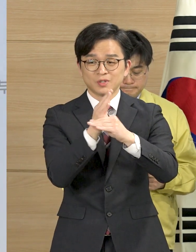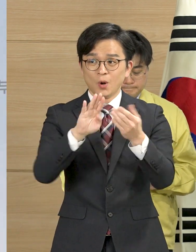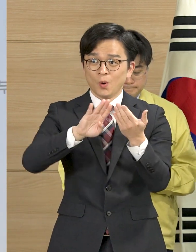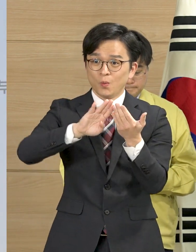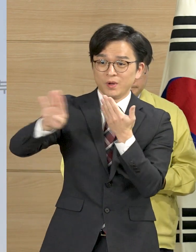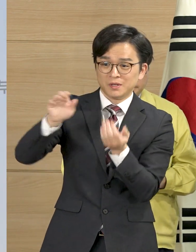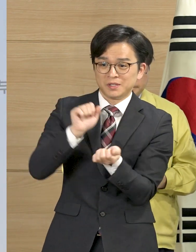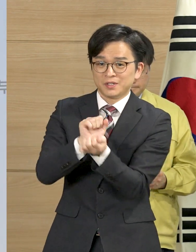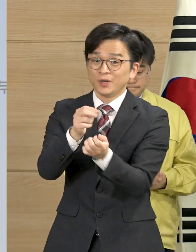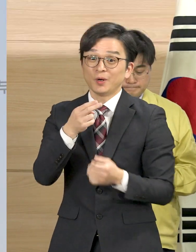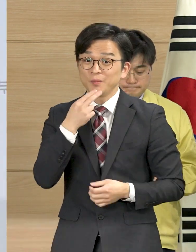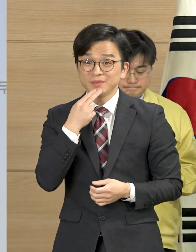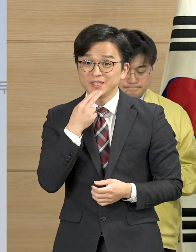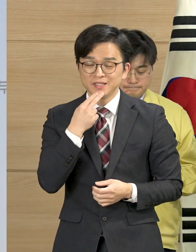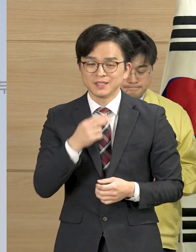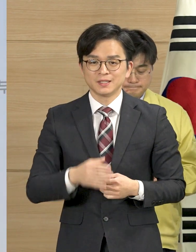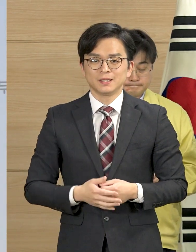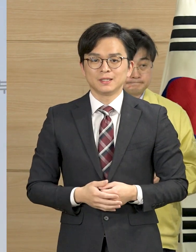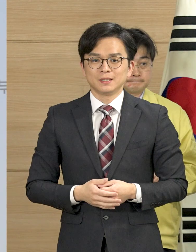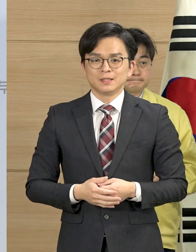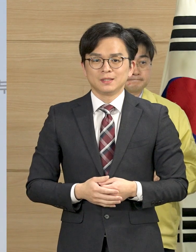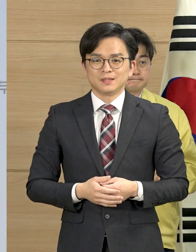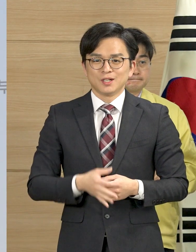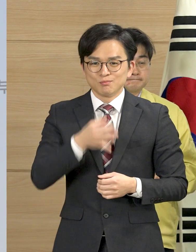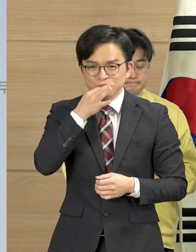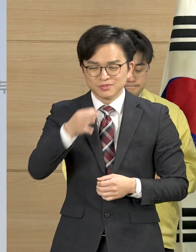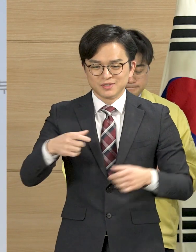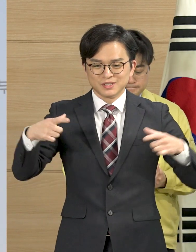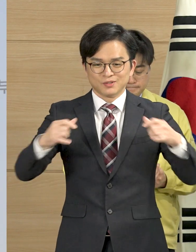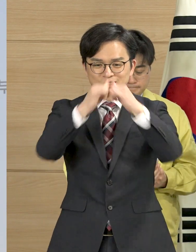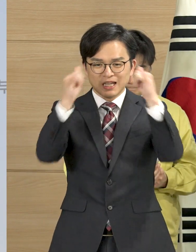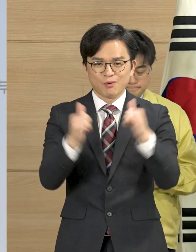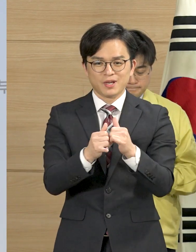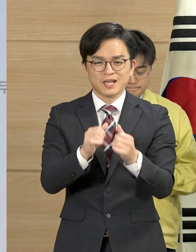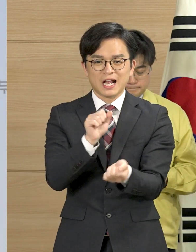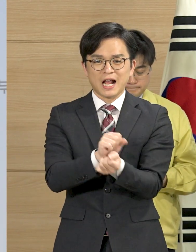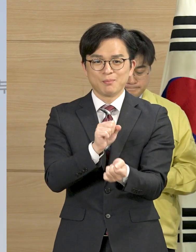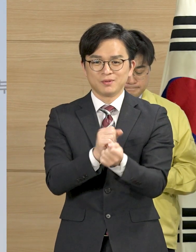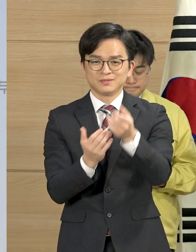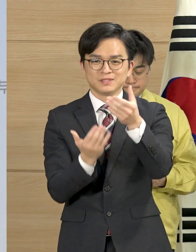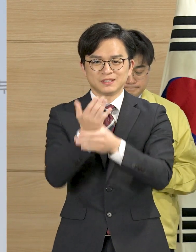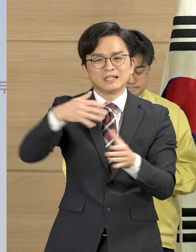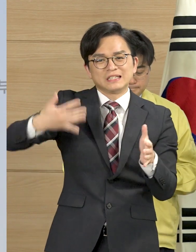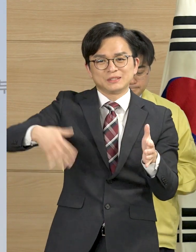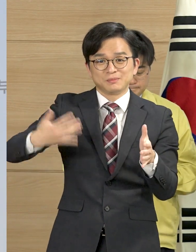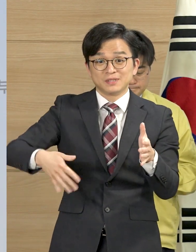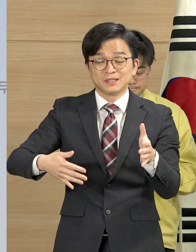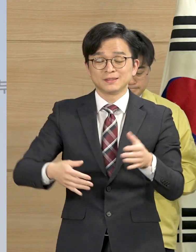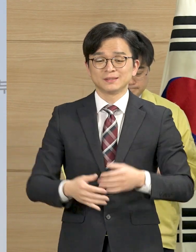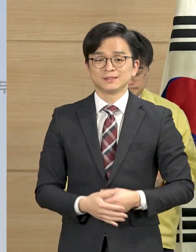발생되고 있으며 정부가 놓친 지역사회 감염이 발견되지는 않았습니다.